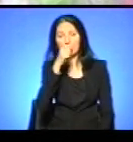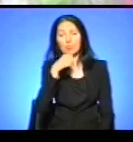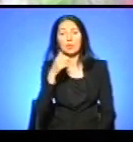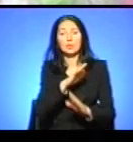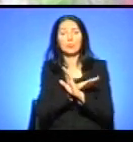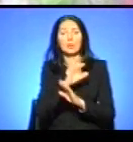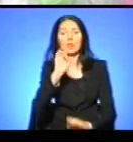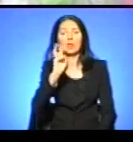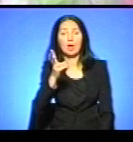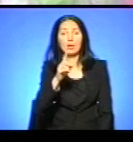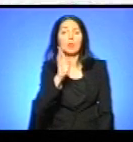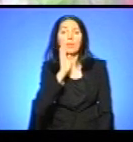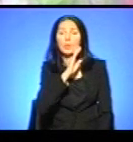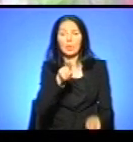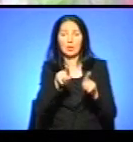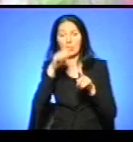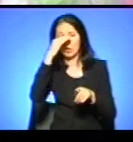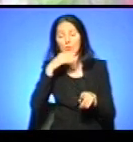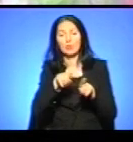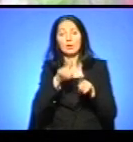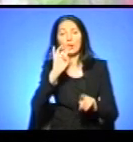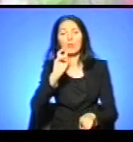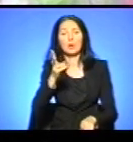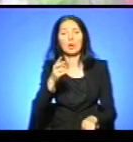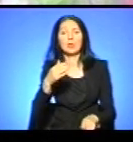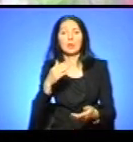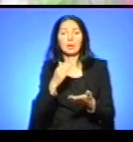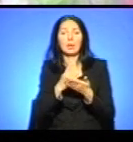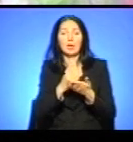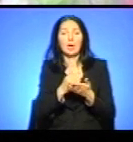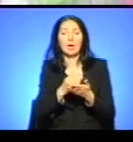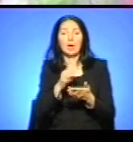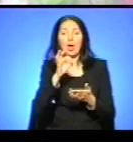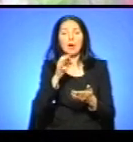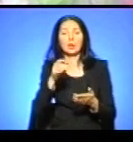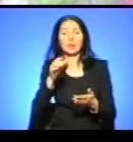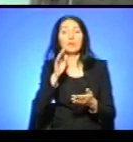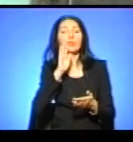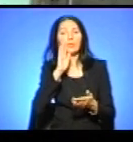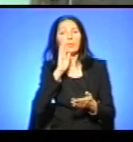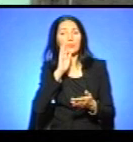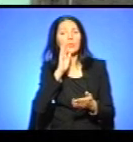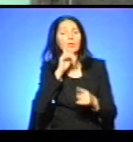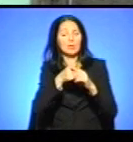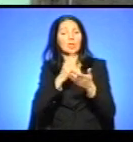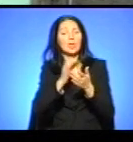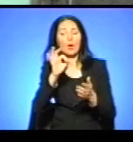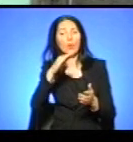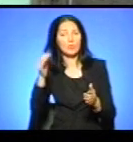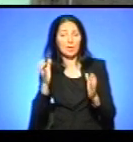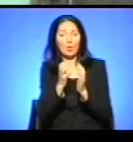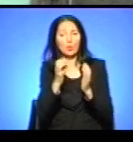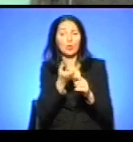від раку, що мама, що татою. Чоловік мій є офіційний опікун, він дуже добре до неї відноситься. Жінка не